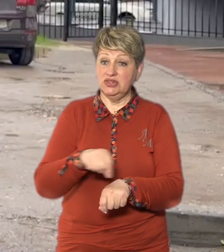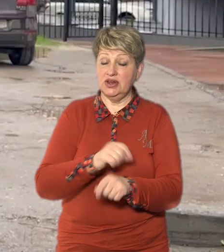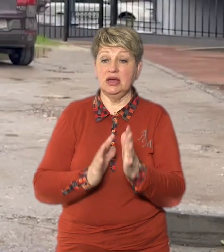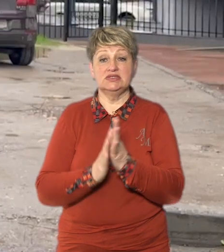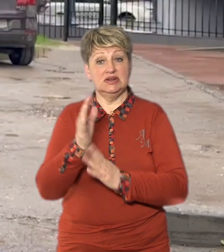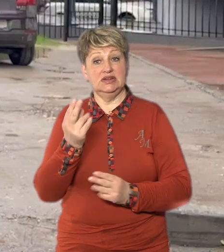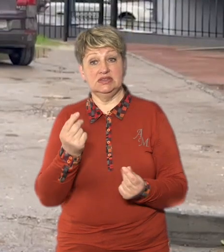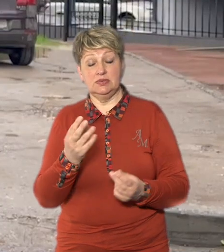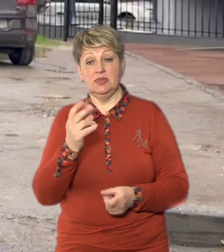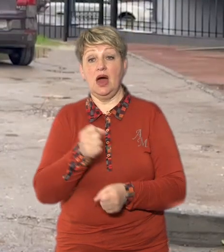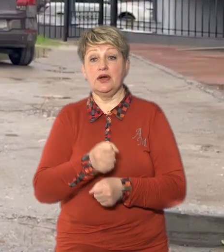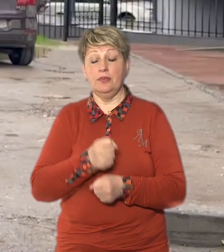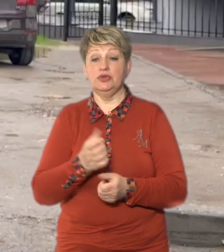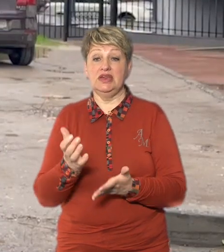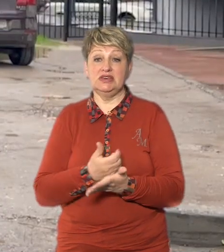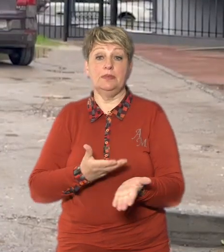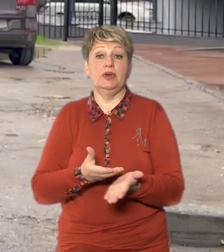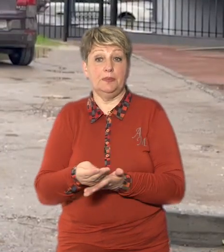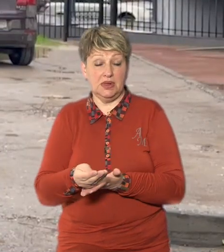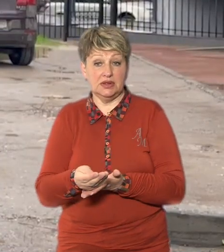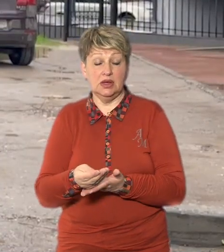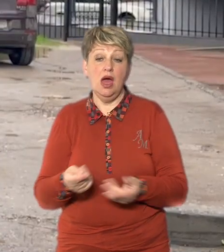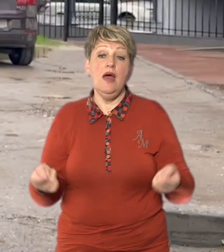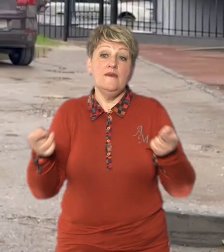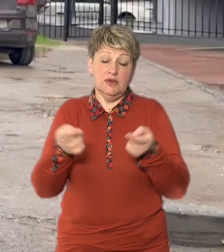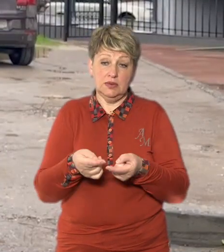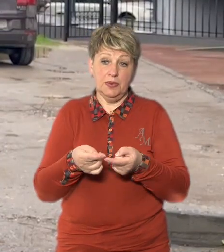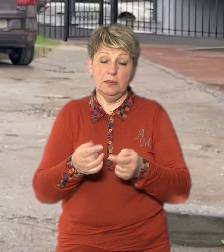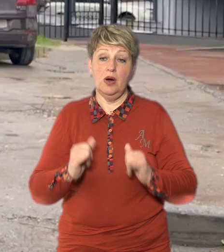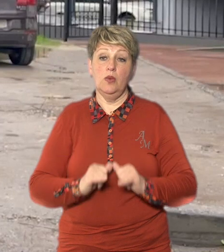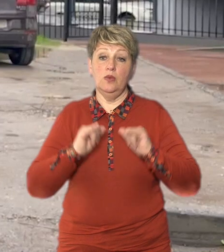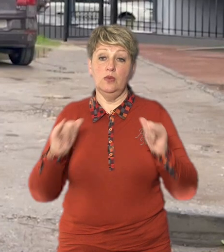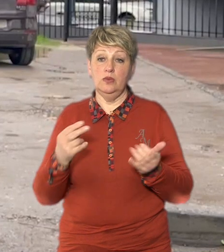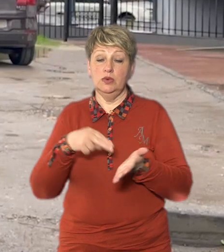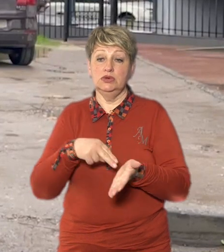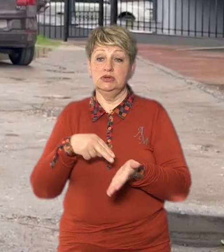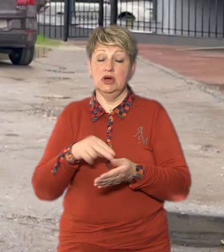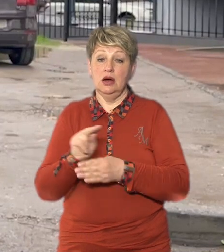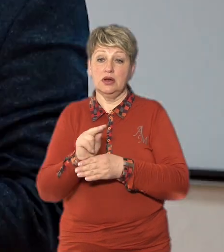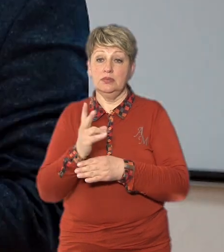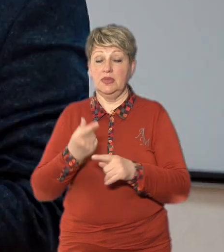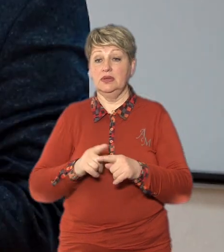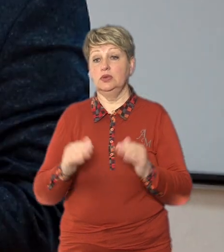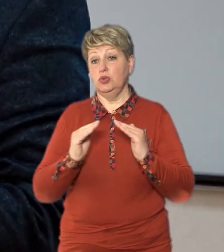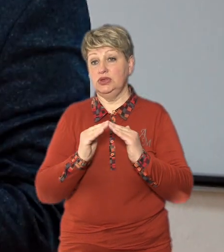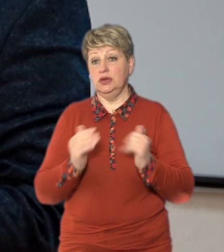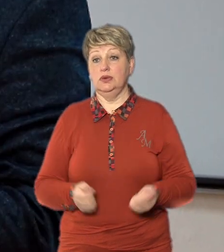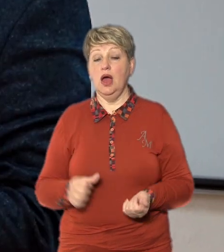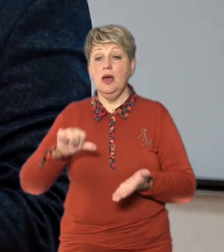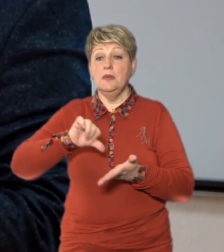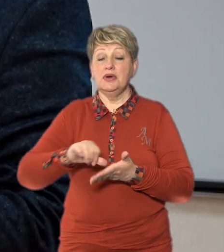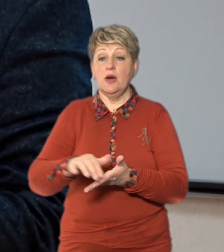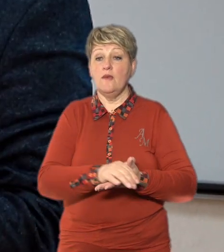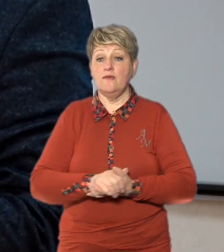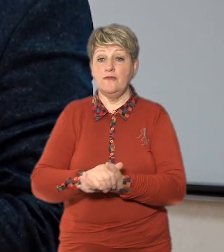на роботу і зросла заробітна плата І відповідно збільшилася вартість ремонту на даному будинку Представник